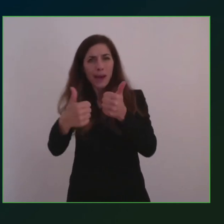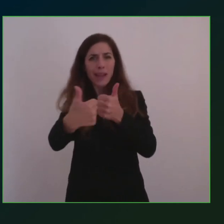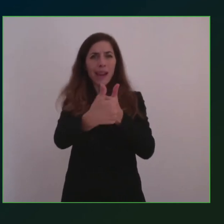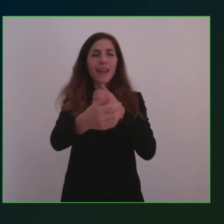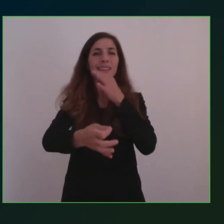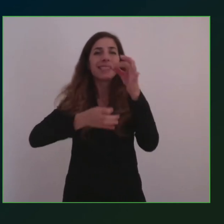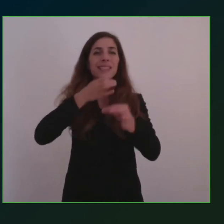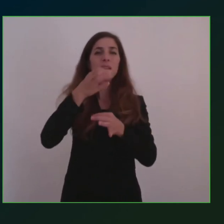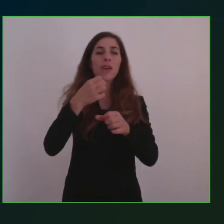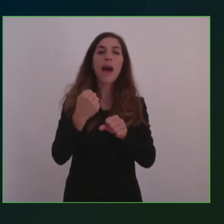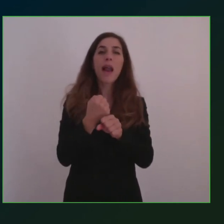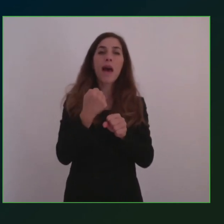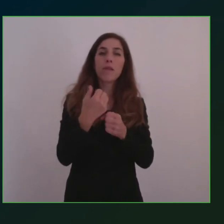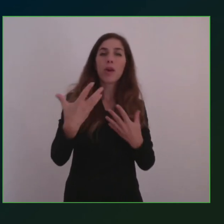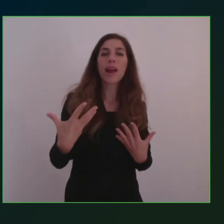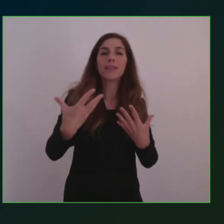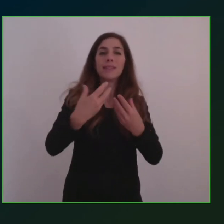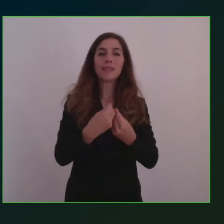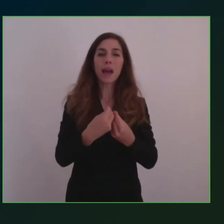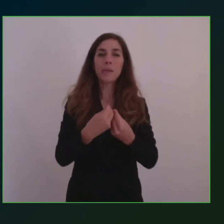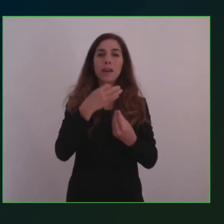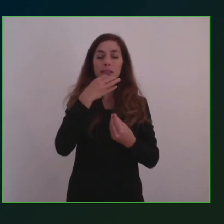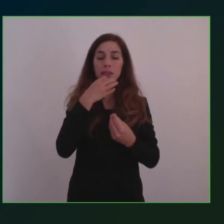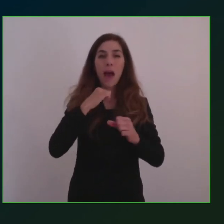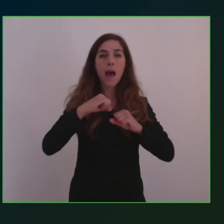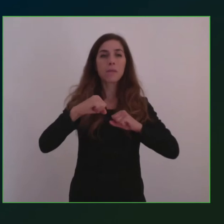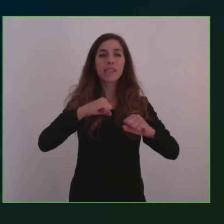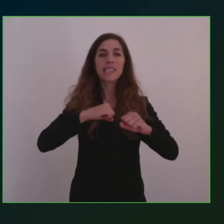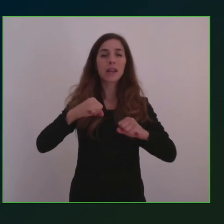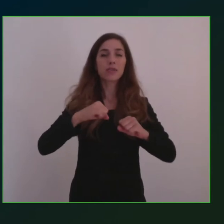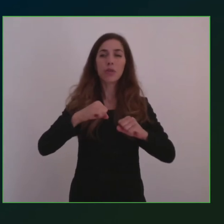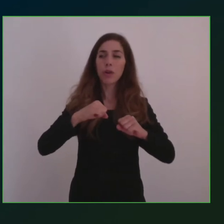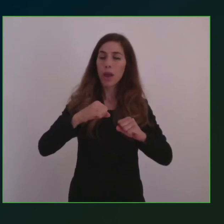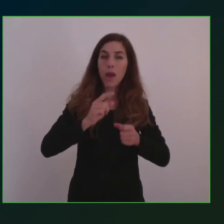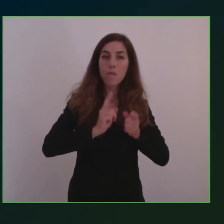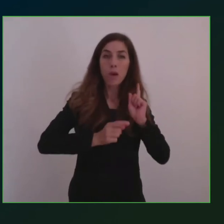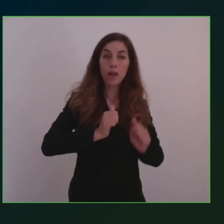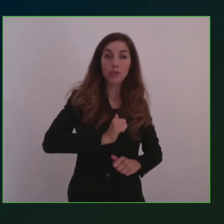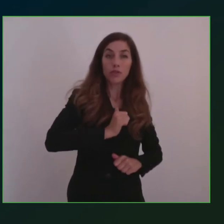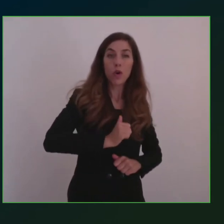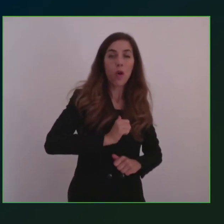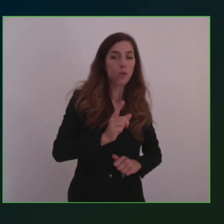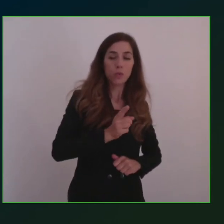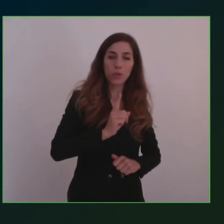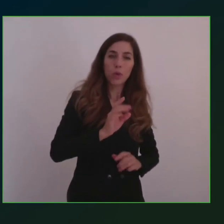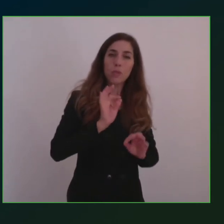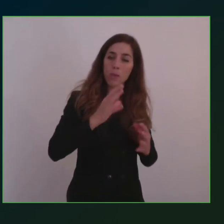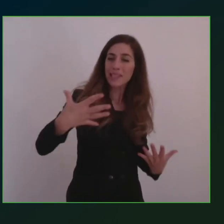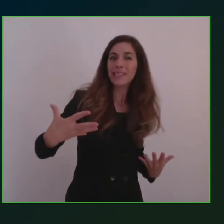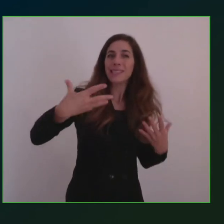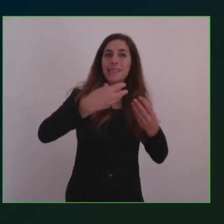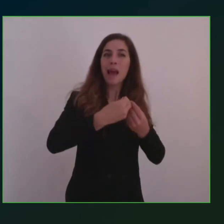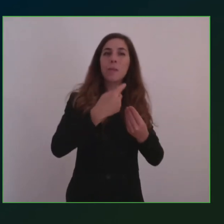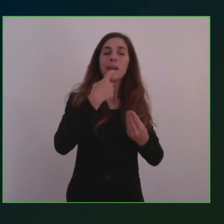l'amministrazione non è più da sola a fare le politiche, ma le fa assieme alle varie componenti della società, quindi alle imprese, al